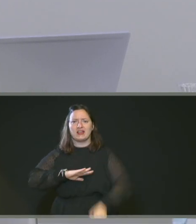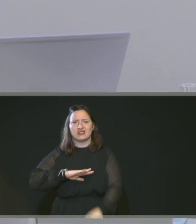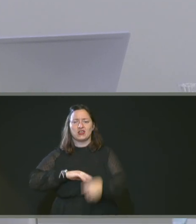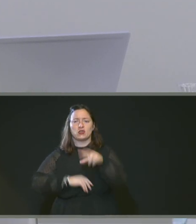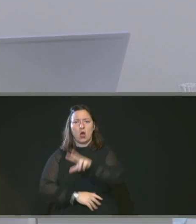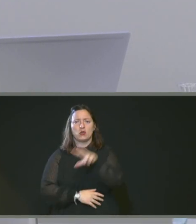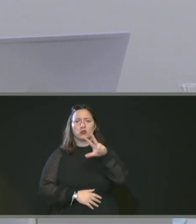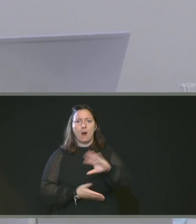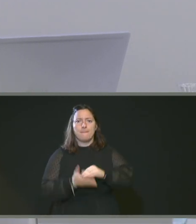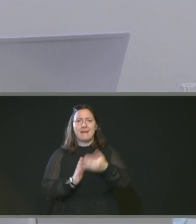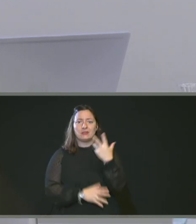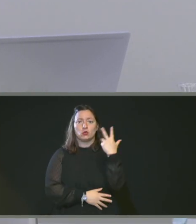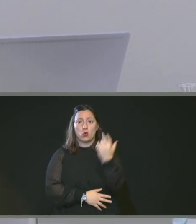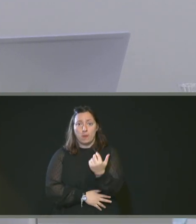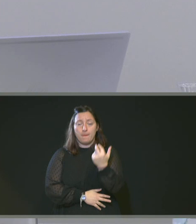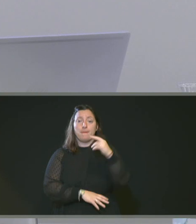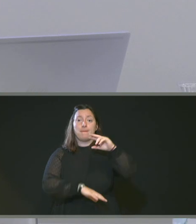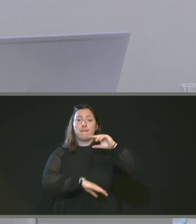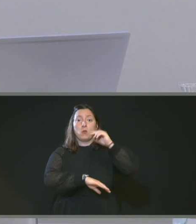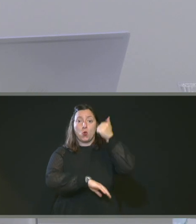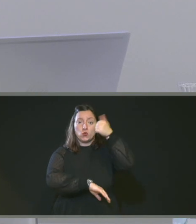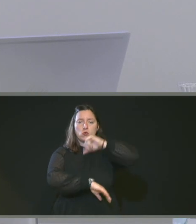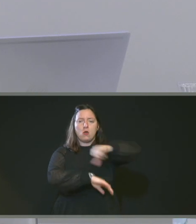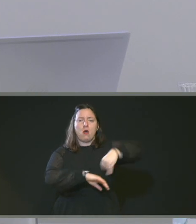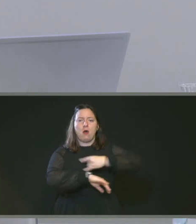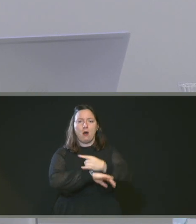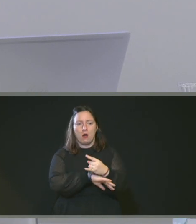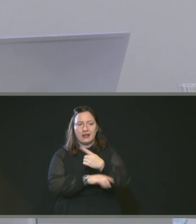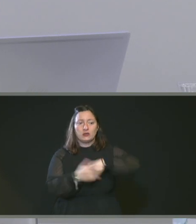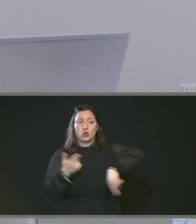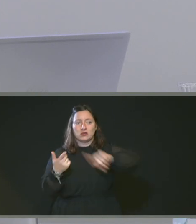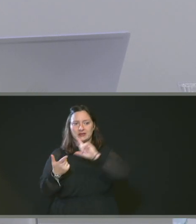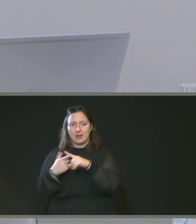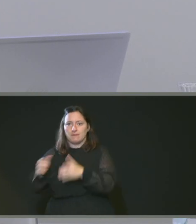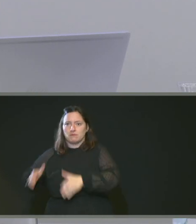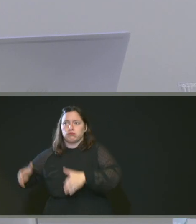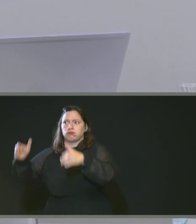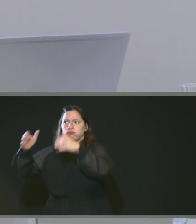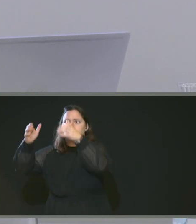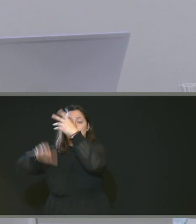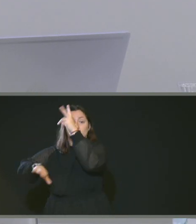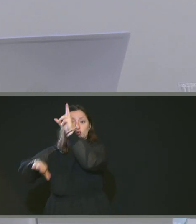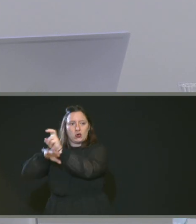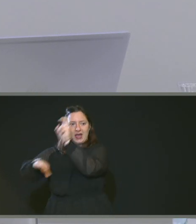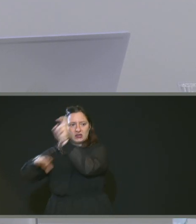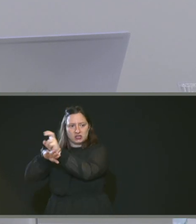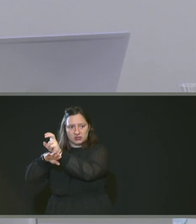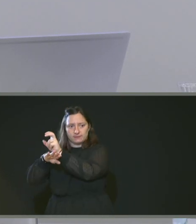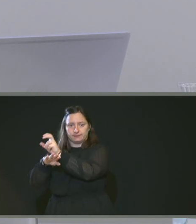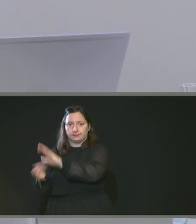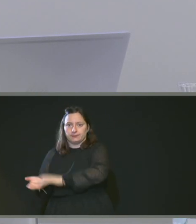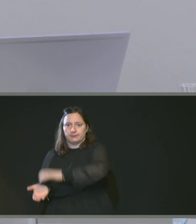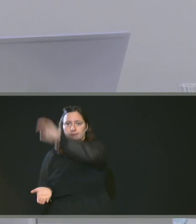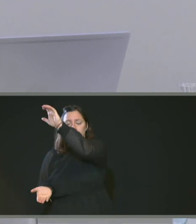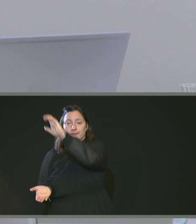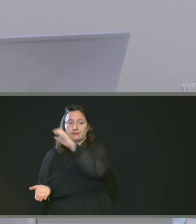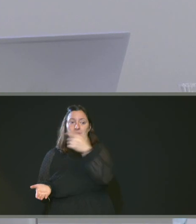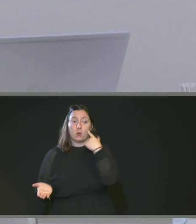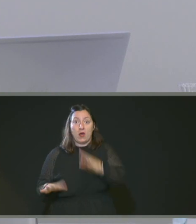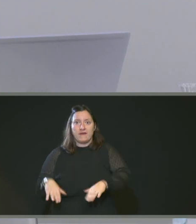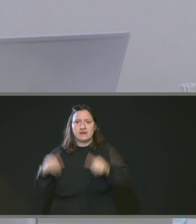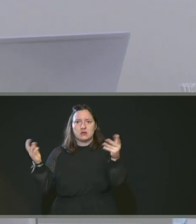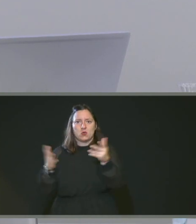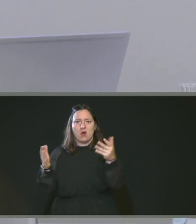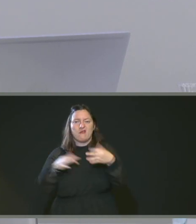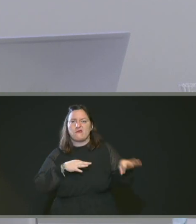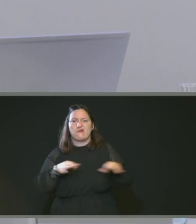deuxième château d'eau d'une capacité de 150 mètres cubes et de réduire les recours des habitants aux eaux du fleuve Sénégal non potable et ainsi réduire,